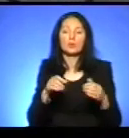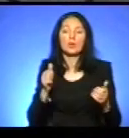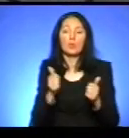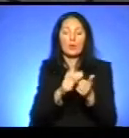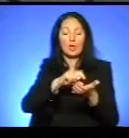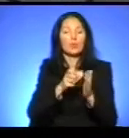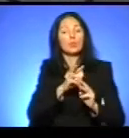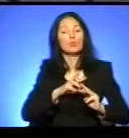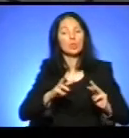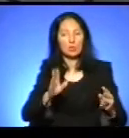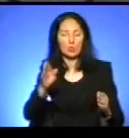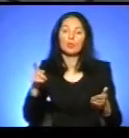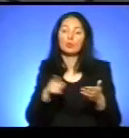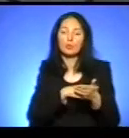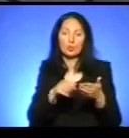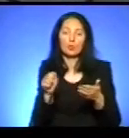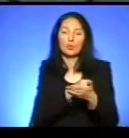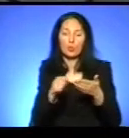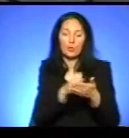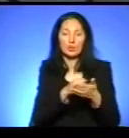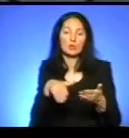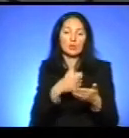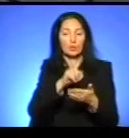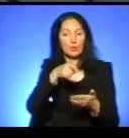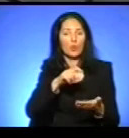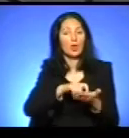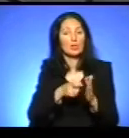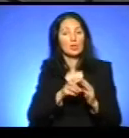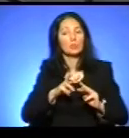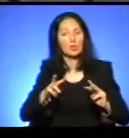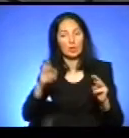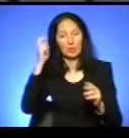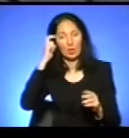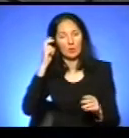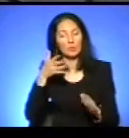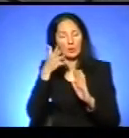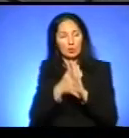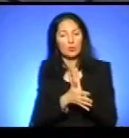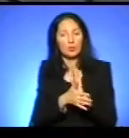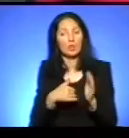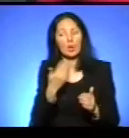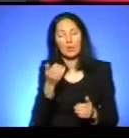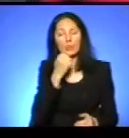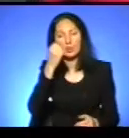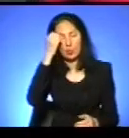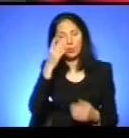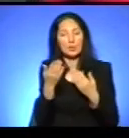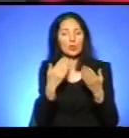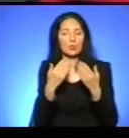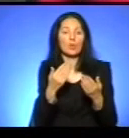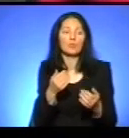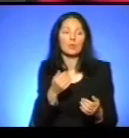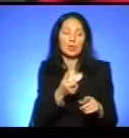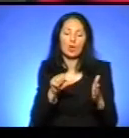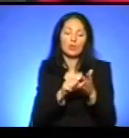доводити свої вимоги безпосередньо до членів Кабінету Міністрів. Що ж, зрозуміло. Я вам дякую за розмову, за участь у цій